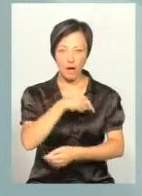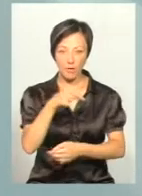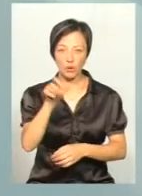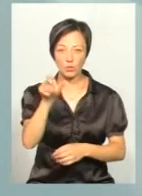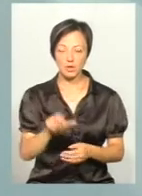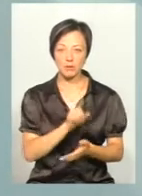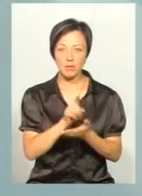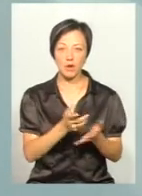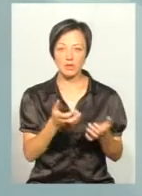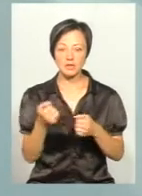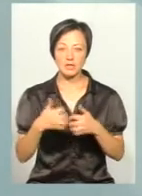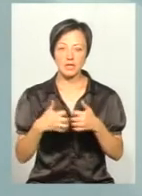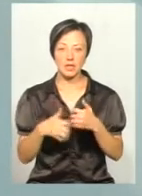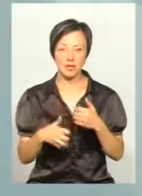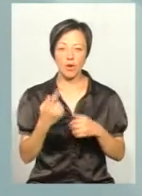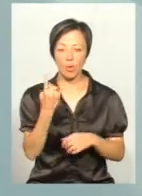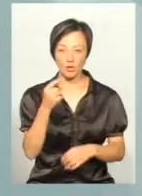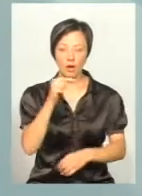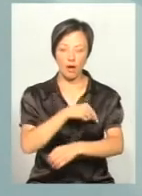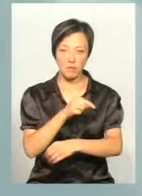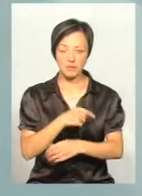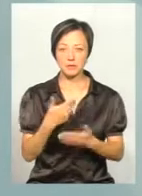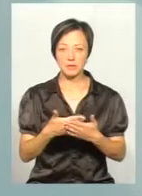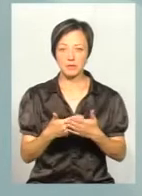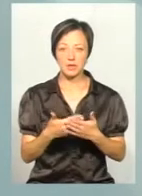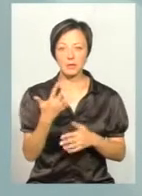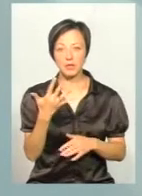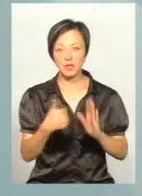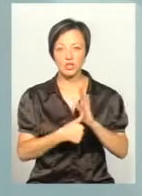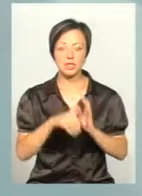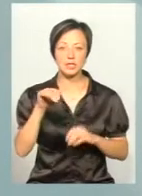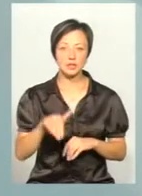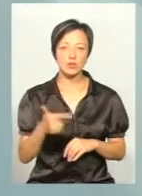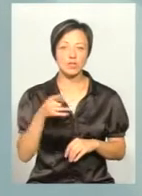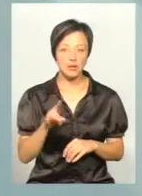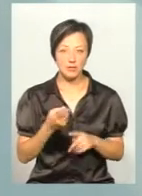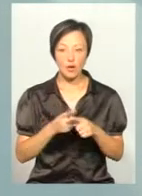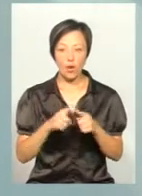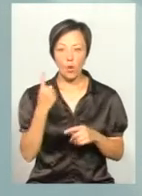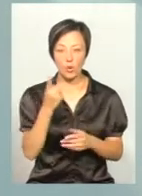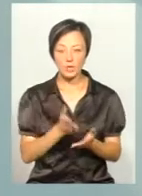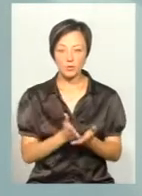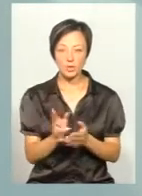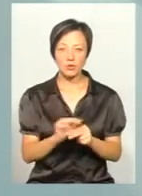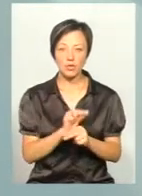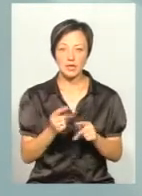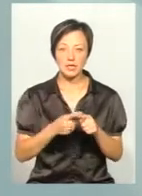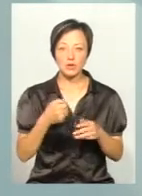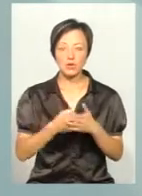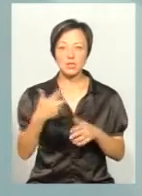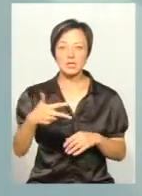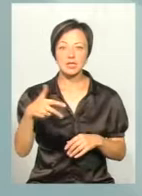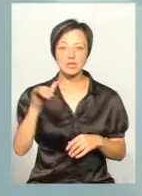людина має отримати. В середньому вартість такої капельниці стоїть десь 5-6 тисяч гривень. Тобто, один курс лікування – це до 30